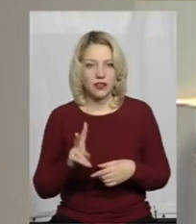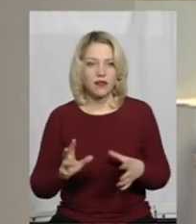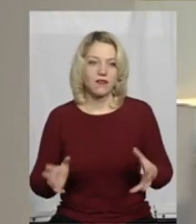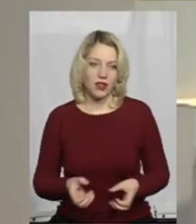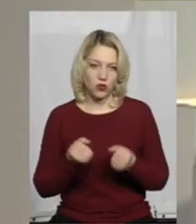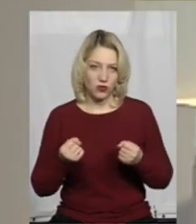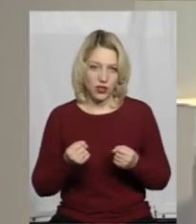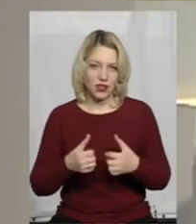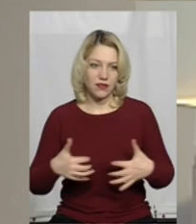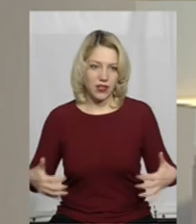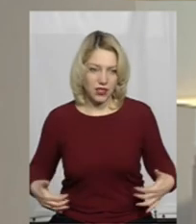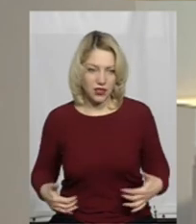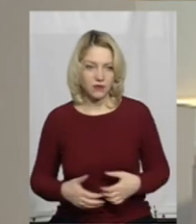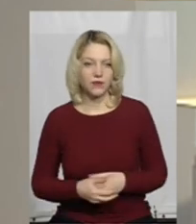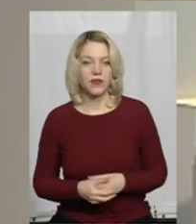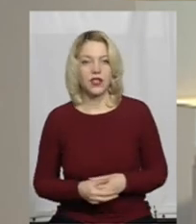врятувати тварин,